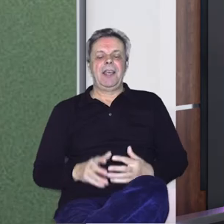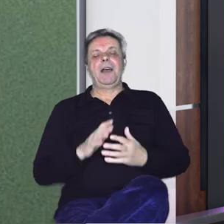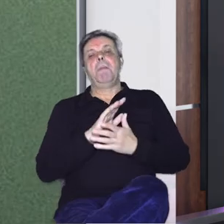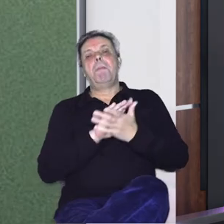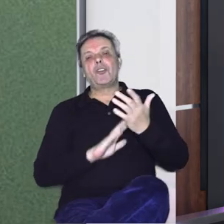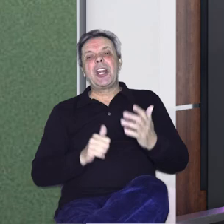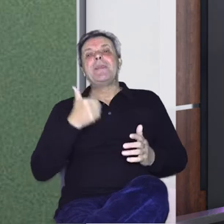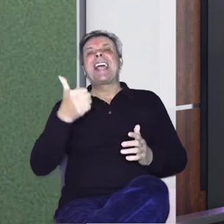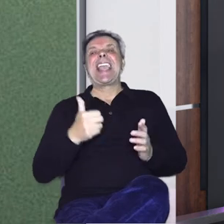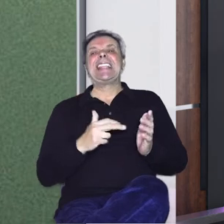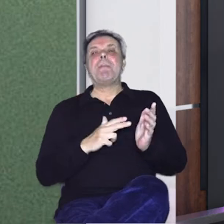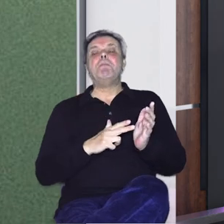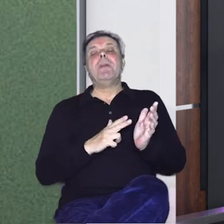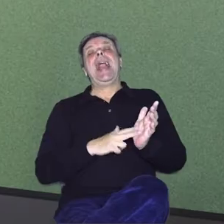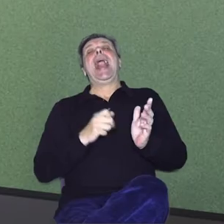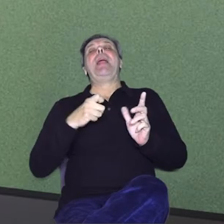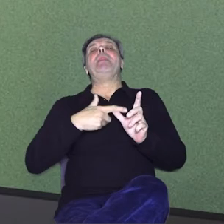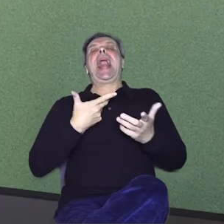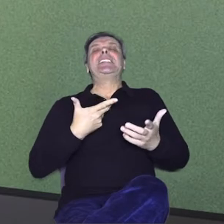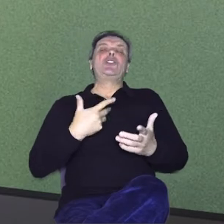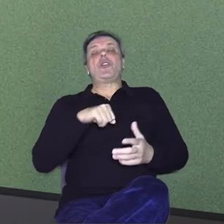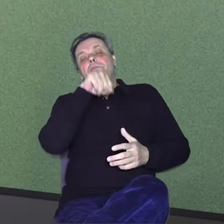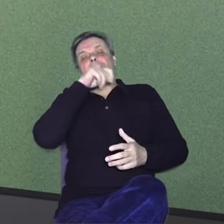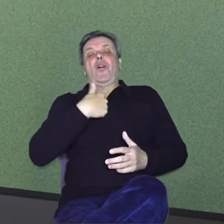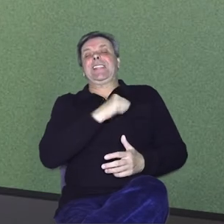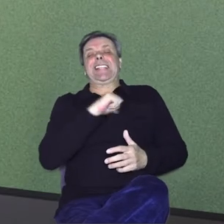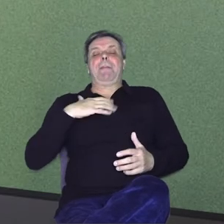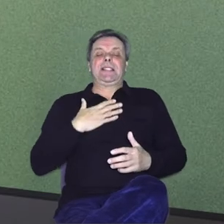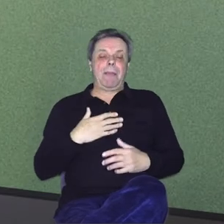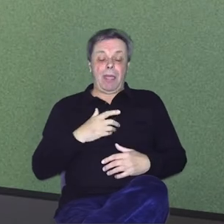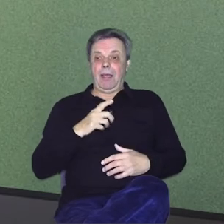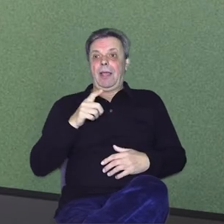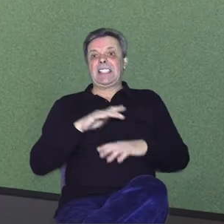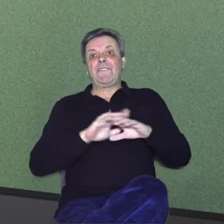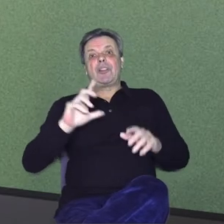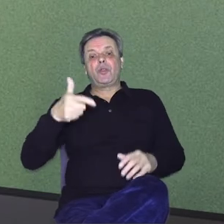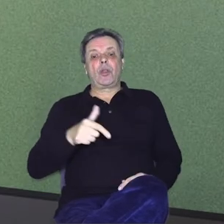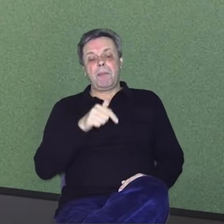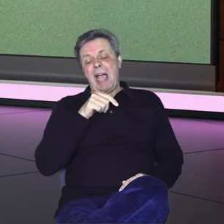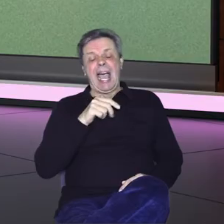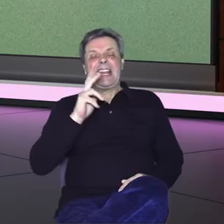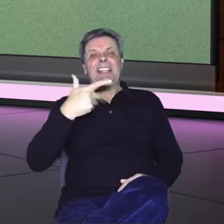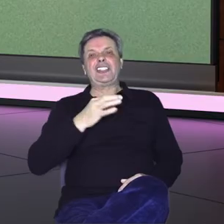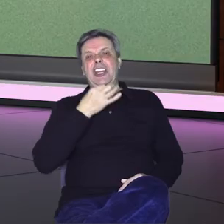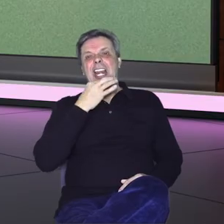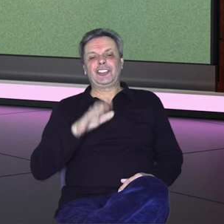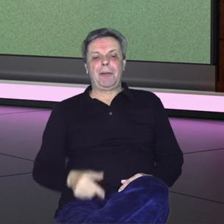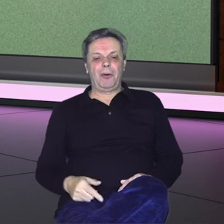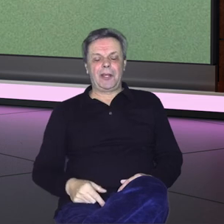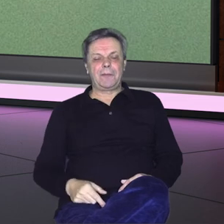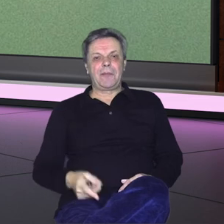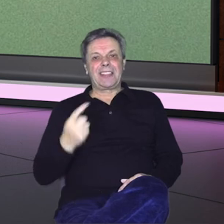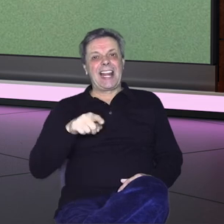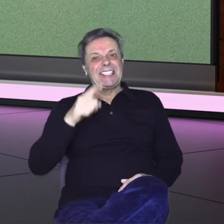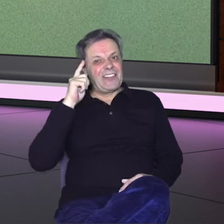jednim narcisoidnim, sad mi drugi narcisoidni, a bo meni treći nije ništa gori od vas. Jeste možda